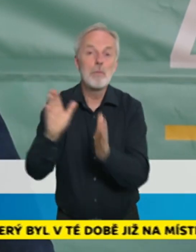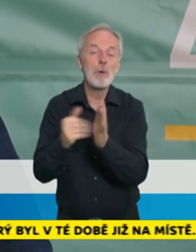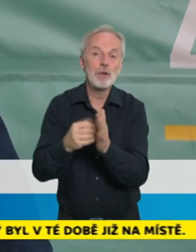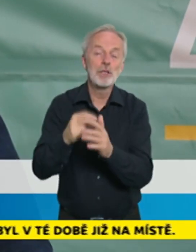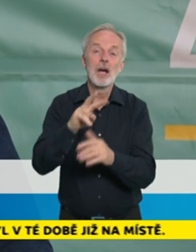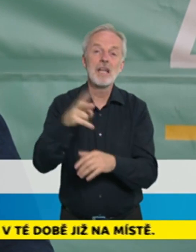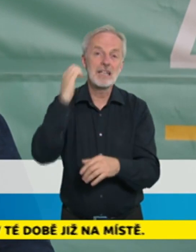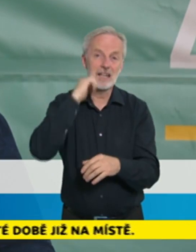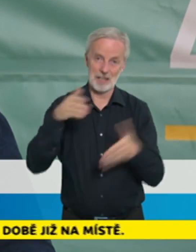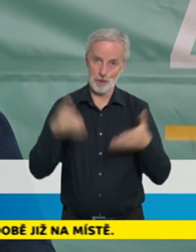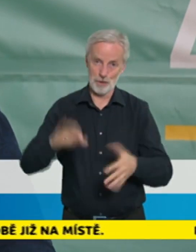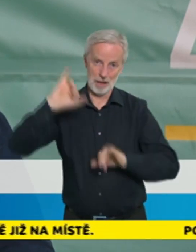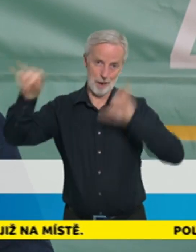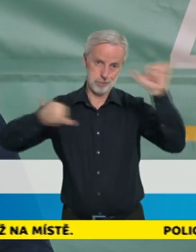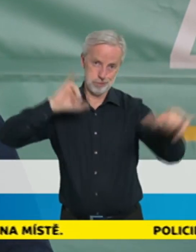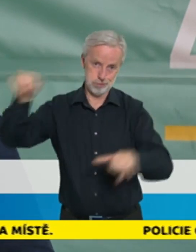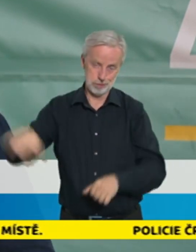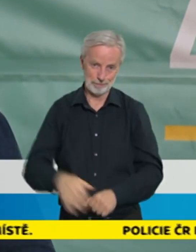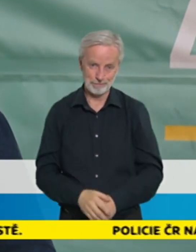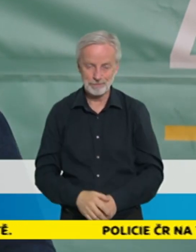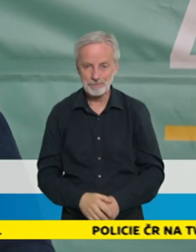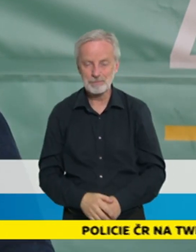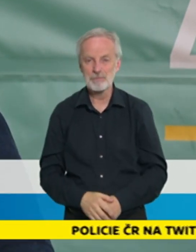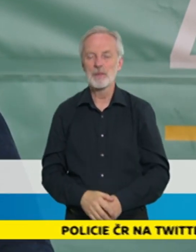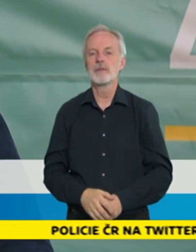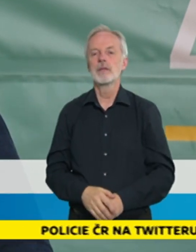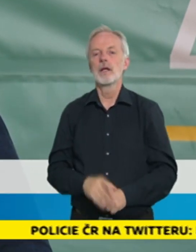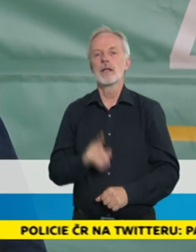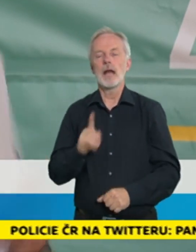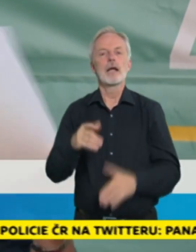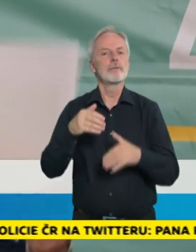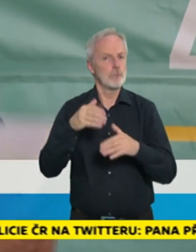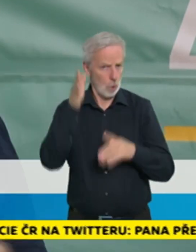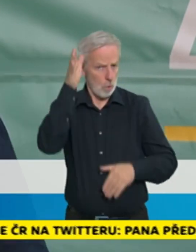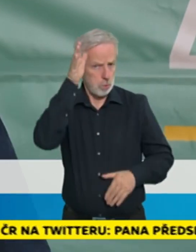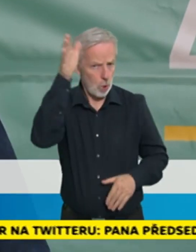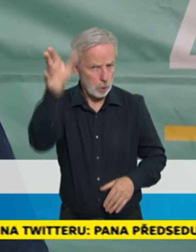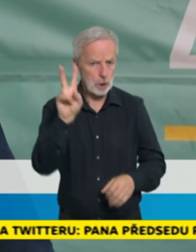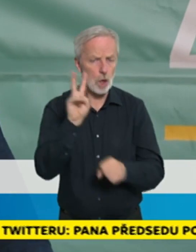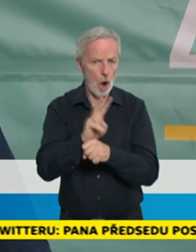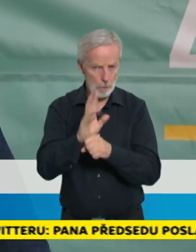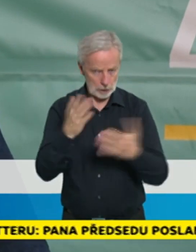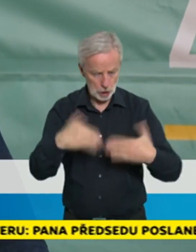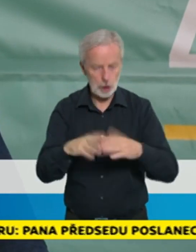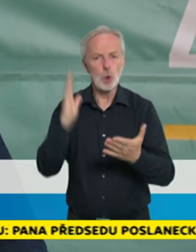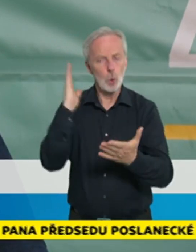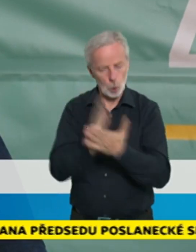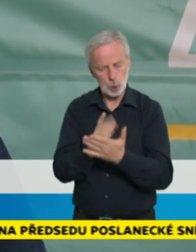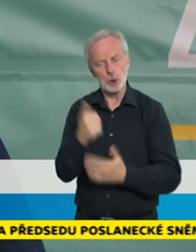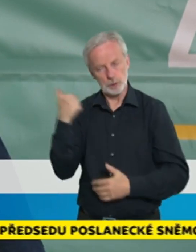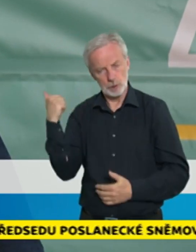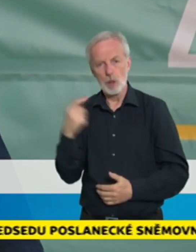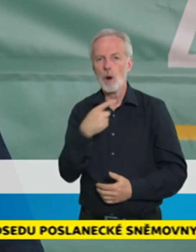Pokud se týká opatření, tak jak už nastínil pan minister, máme zpracované tři